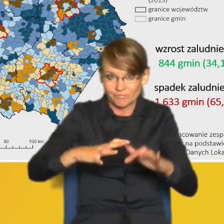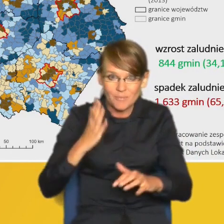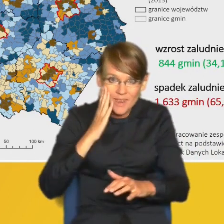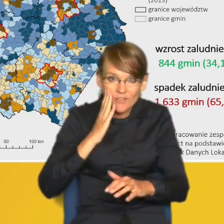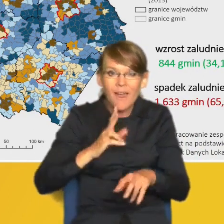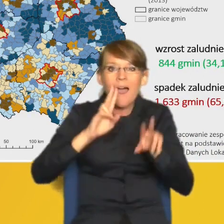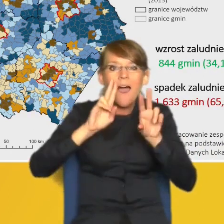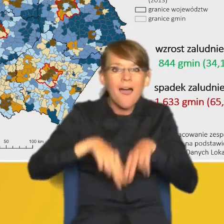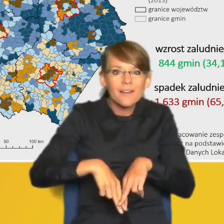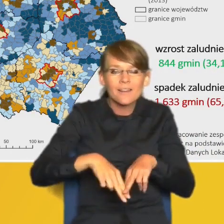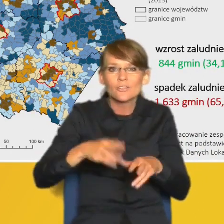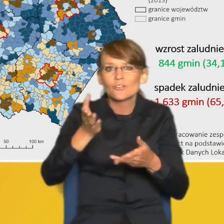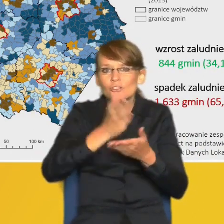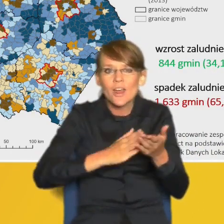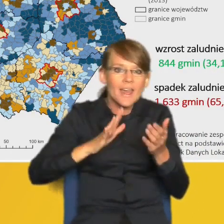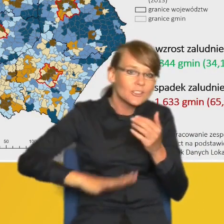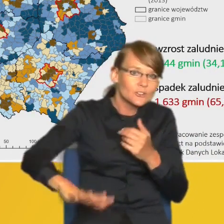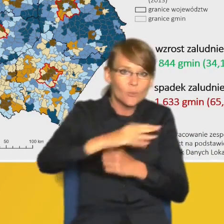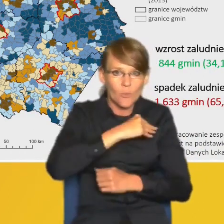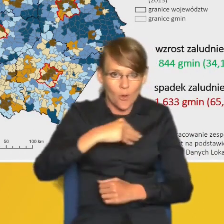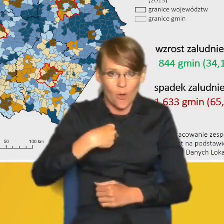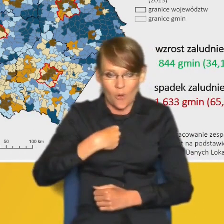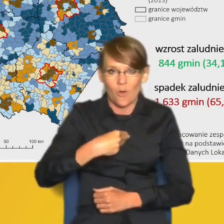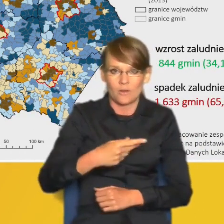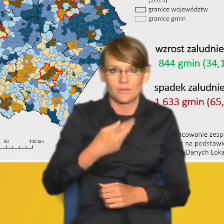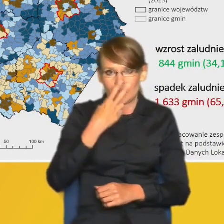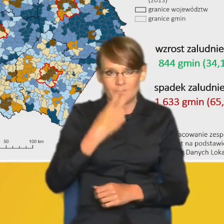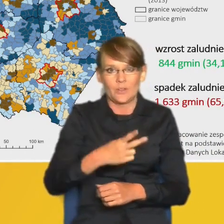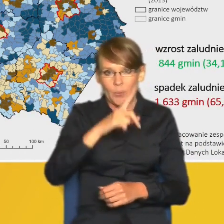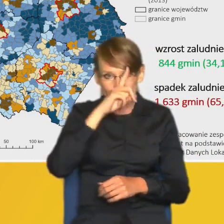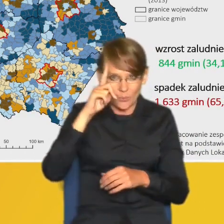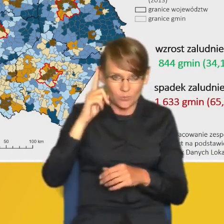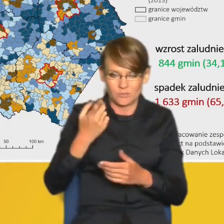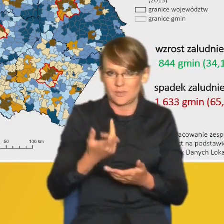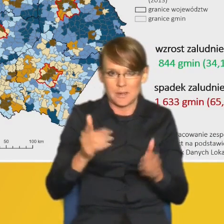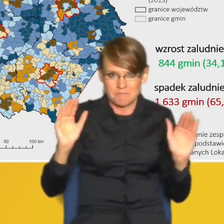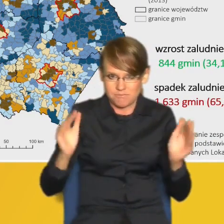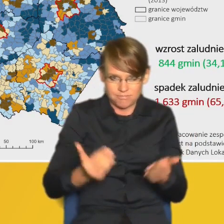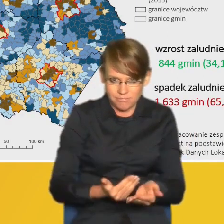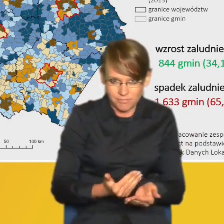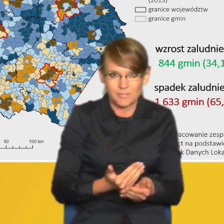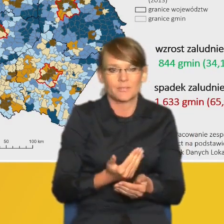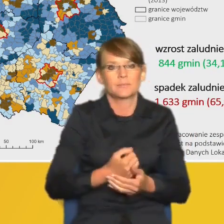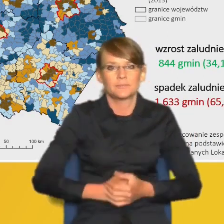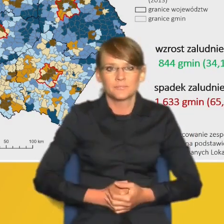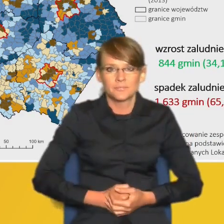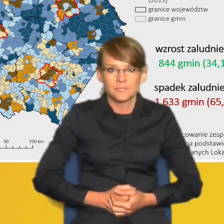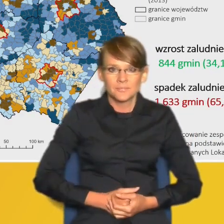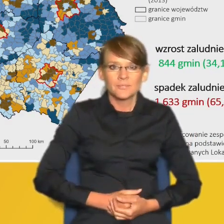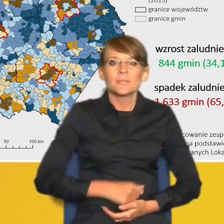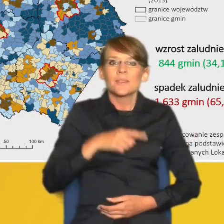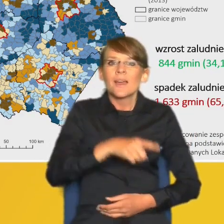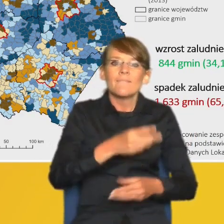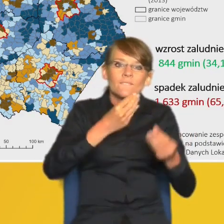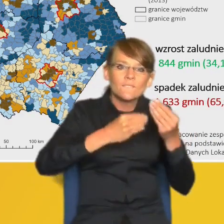wyraźnie się wyludnia. Ten proces wyludniania, choć znacznie bardziej zaawansowany na